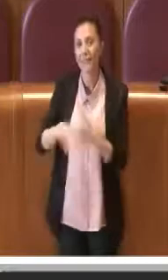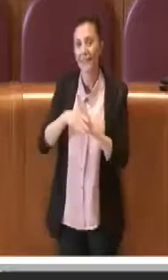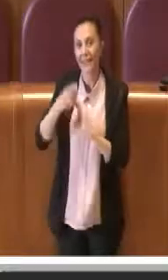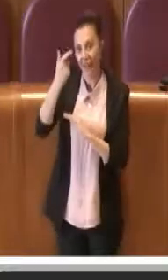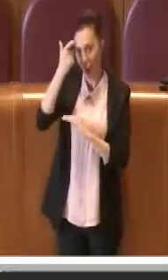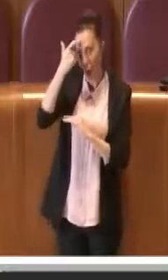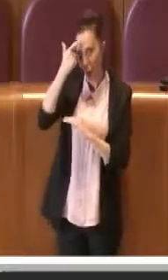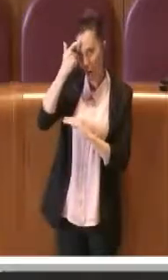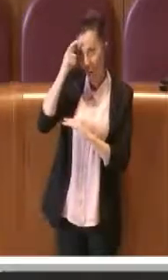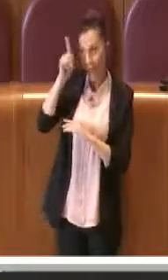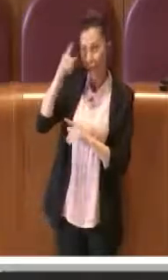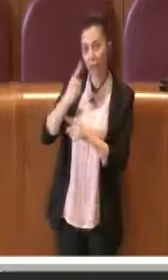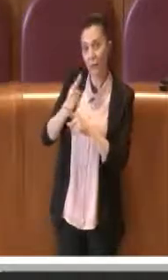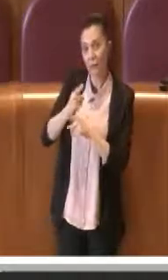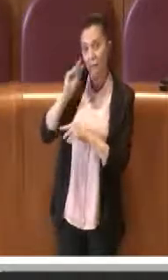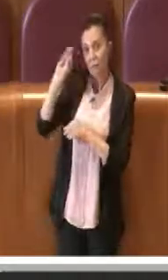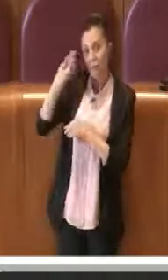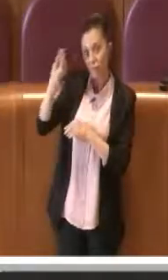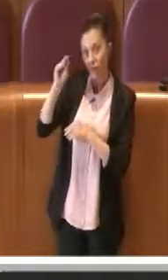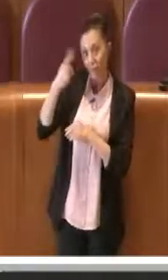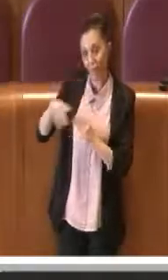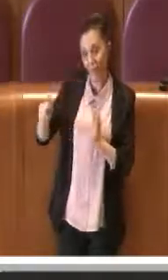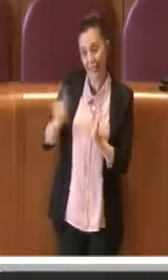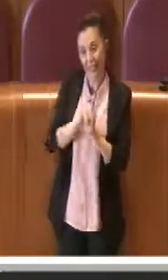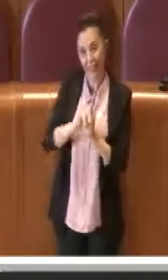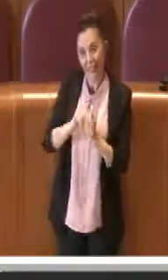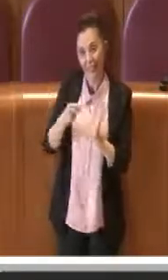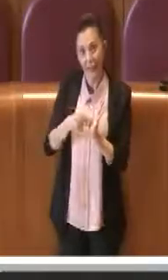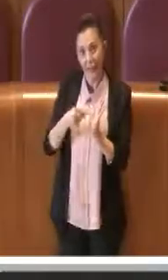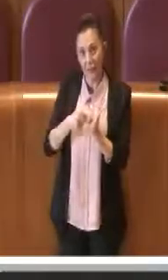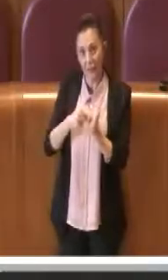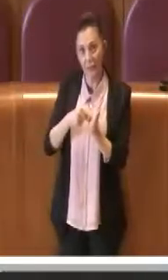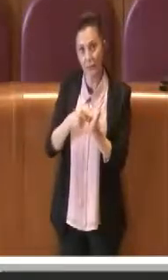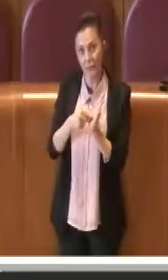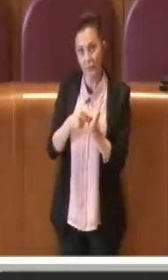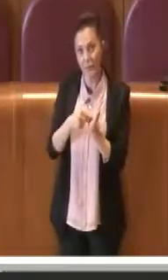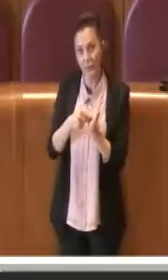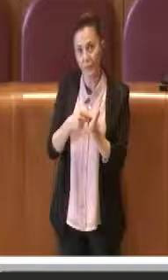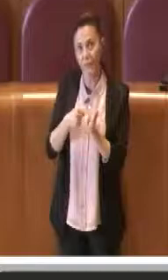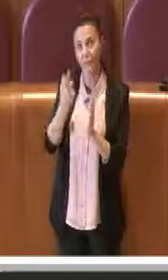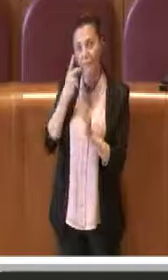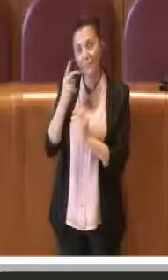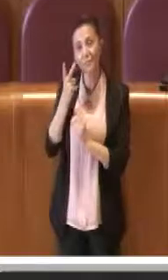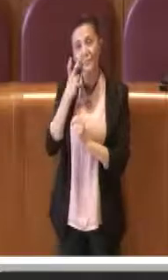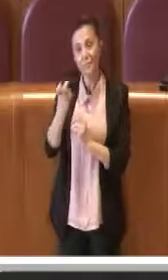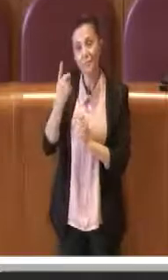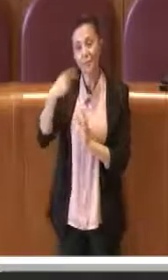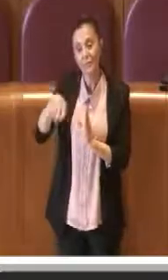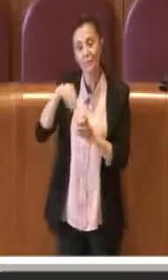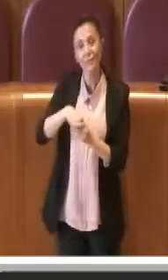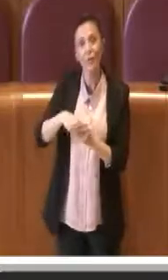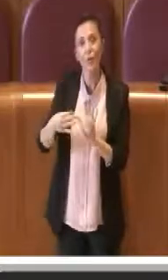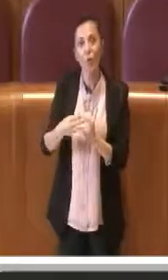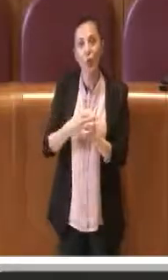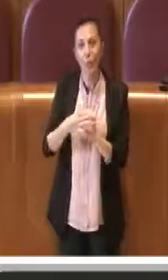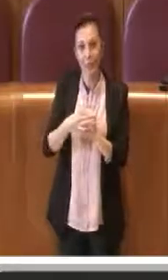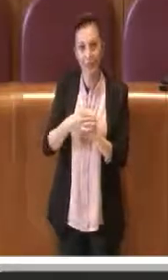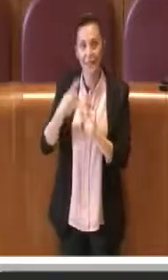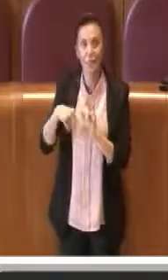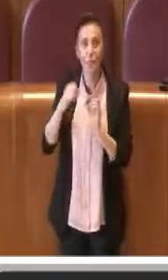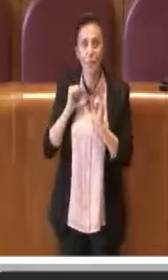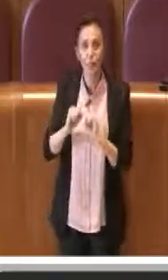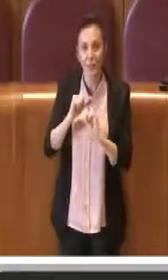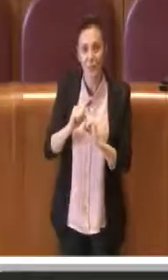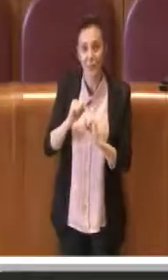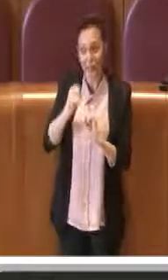affinché appunto all'interno di questo decreto insomma all'interno al fine di prevedere all'interno della normativa la possibilità anche